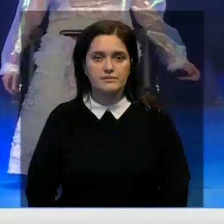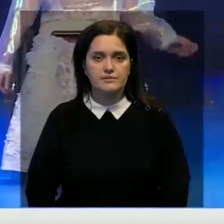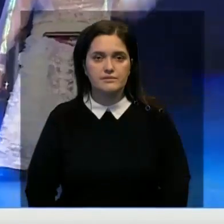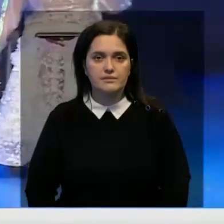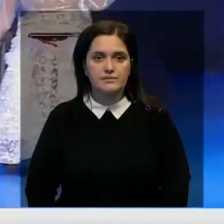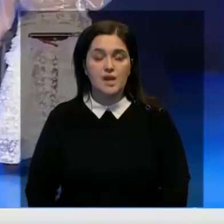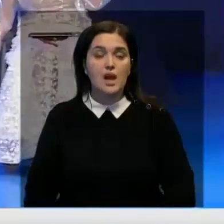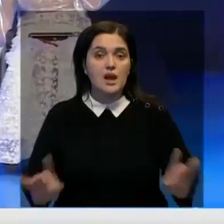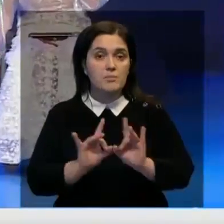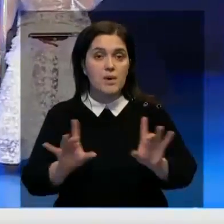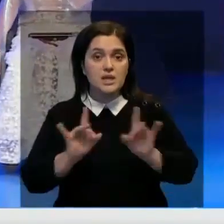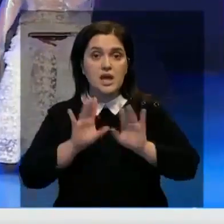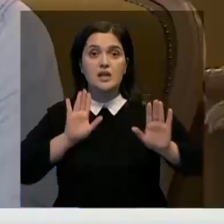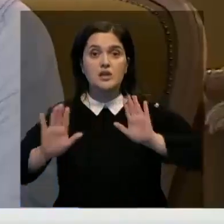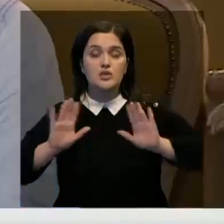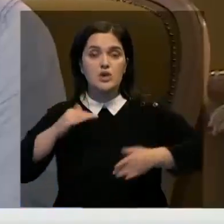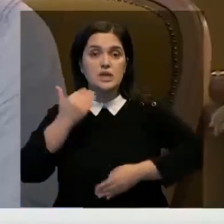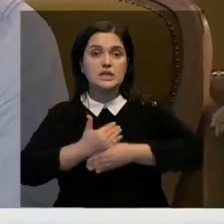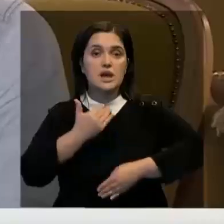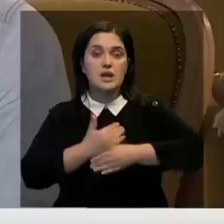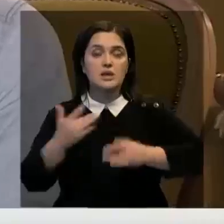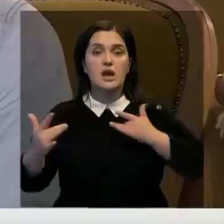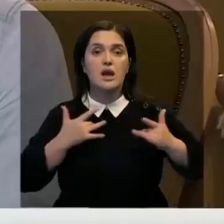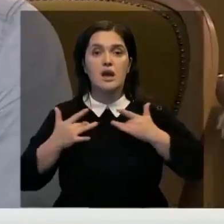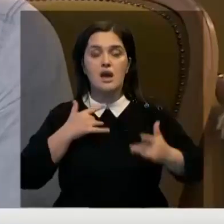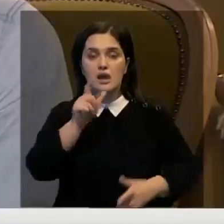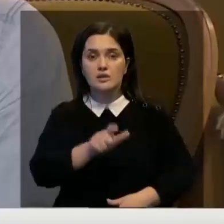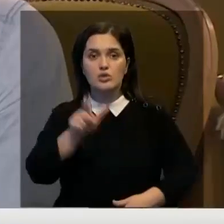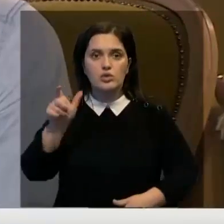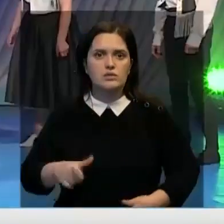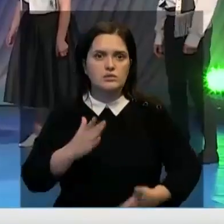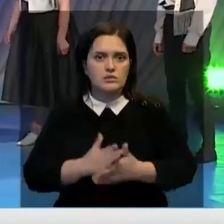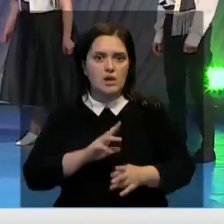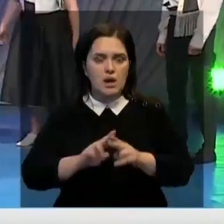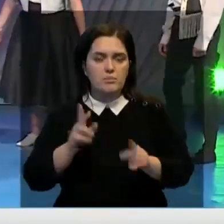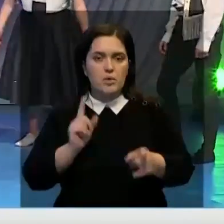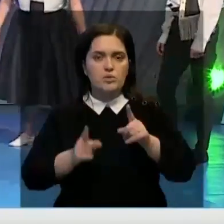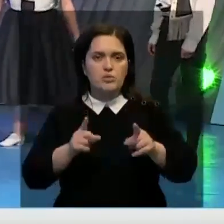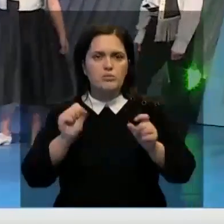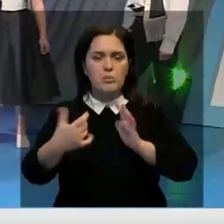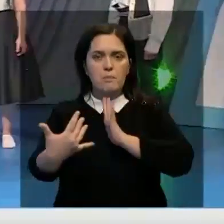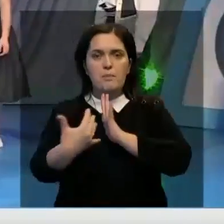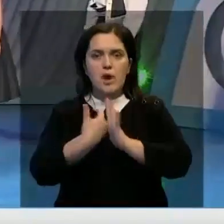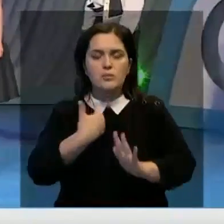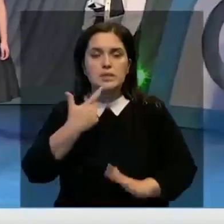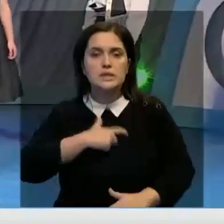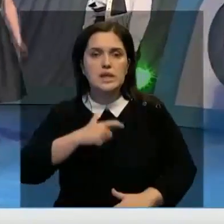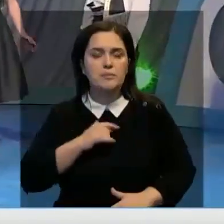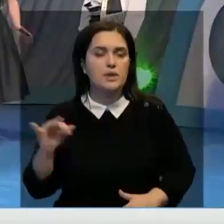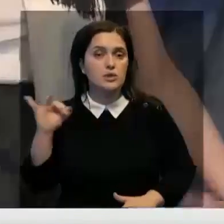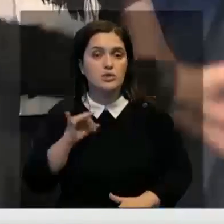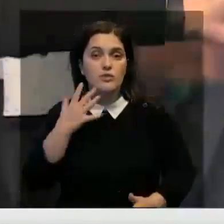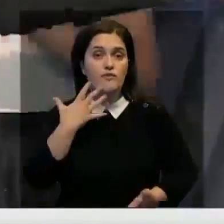По словам режиссера театра, начинающие актеры буквально вжились в роли. Они смогли пропустить через себя истории своих